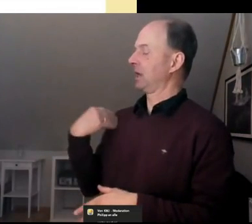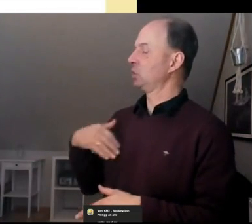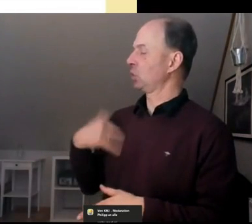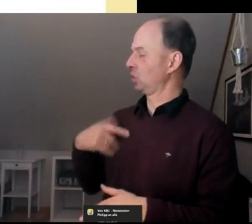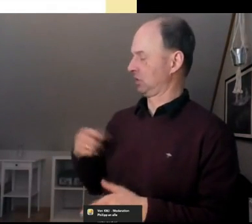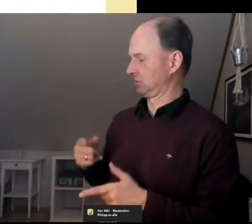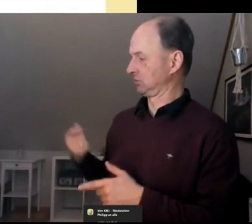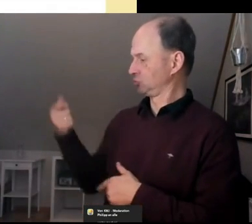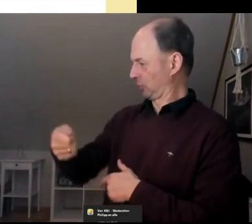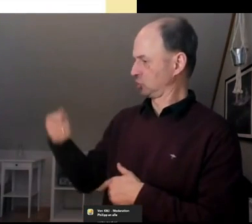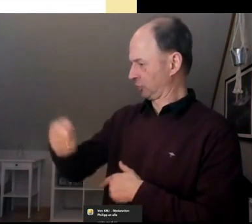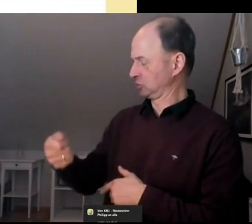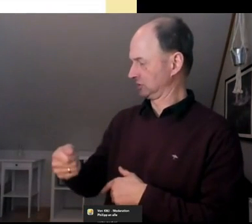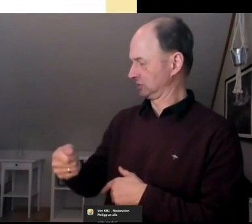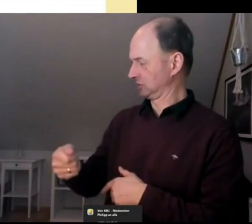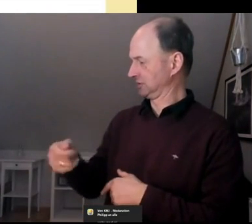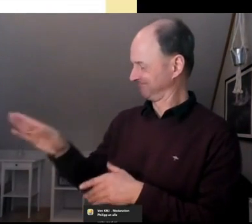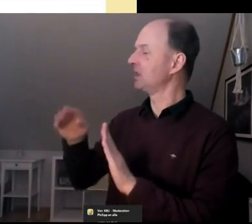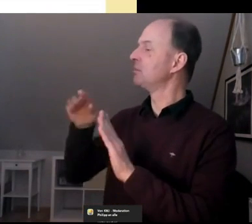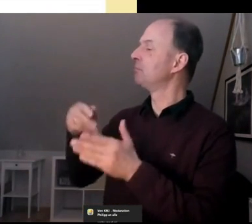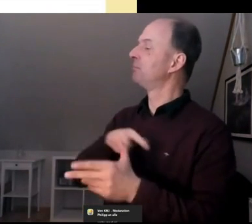Vielleicht darf ich da ganz kurz.